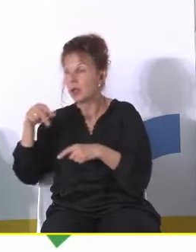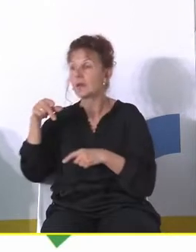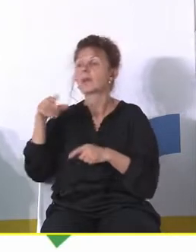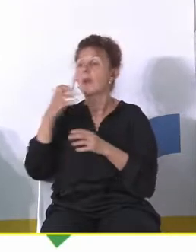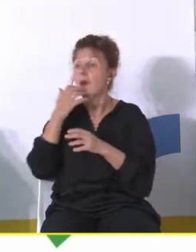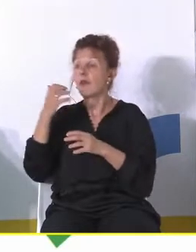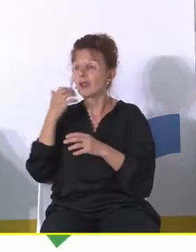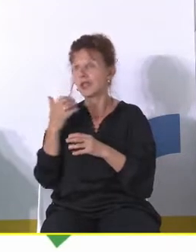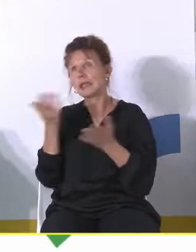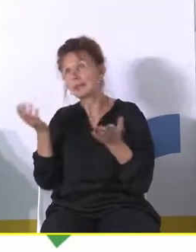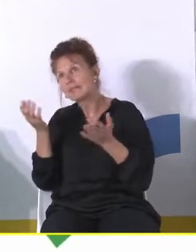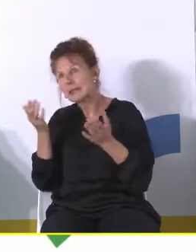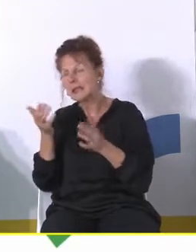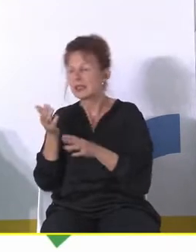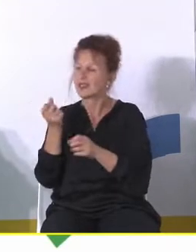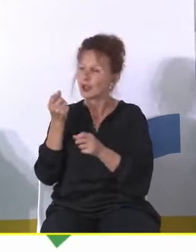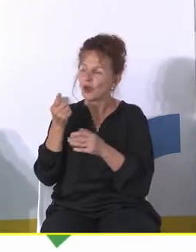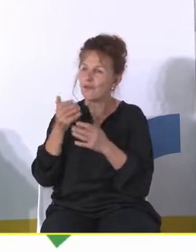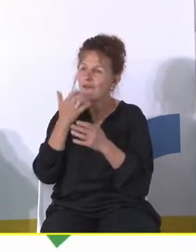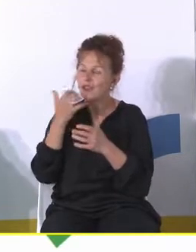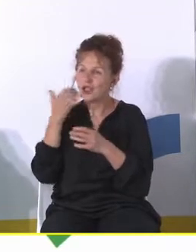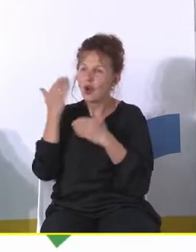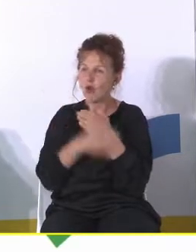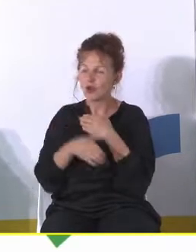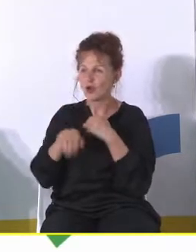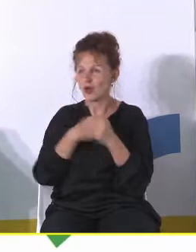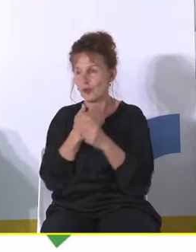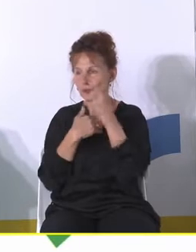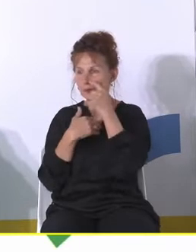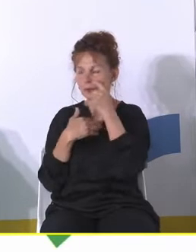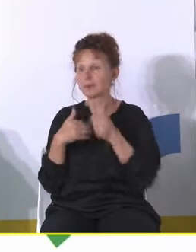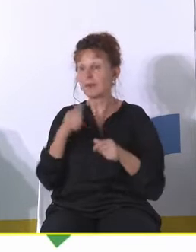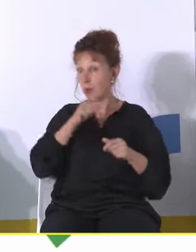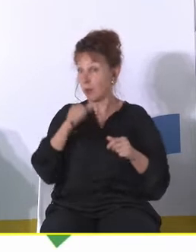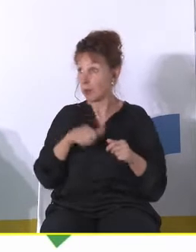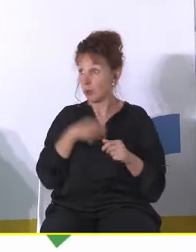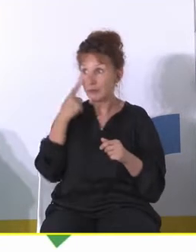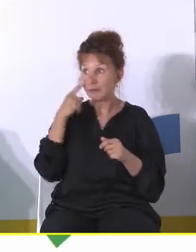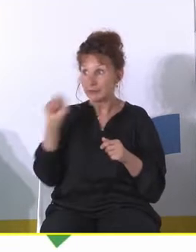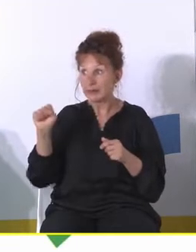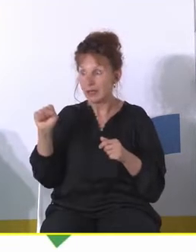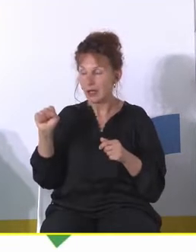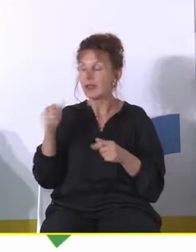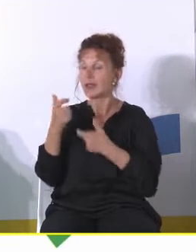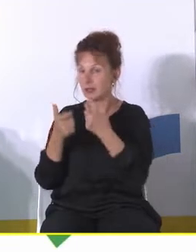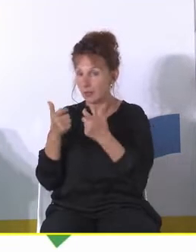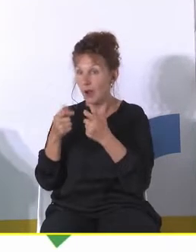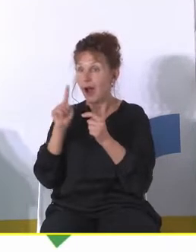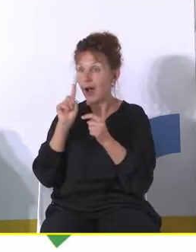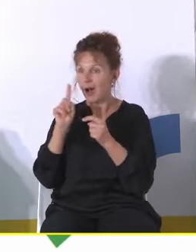wcześniej wypadają z tego systemu kształcenia. No i burmistrz to dostrzegł, coś z tym zrobił. Ale potem się okazuje, że